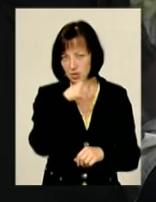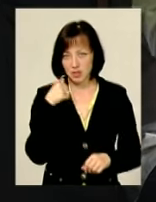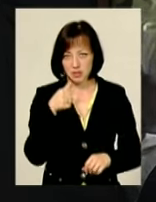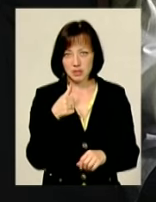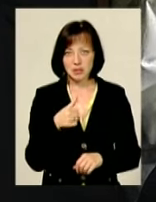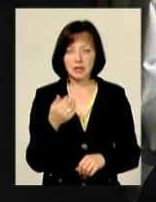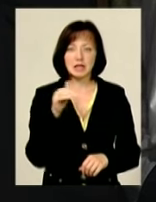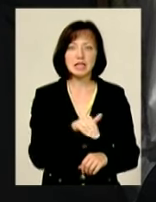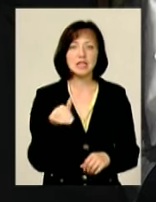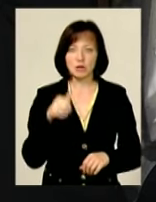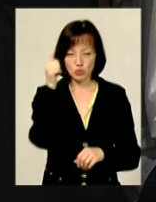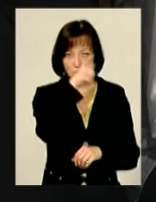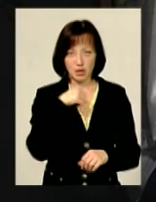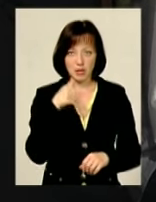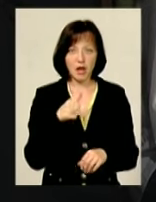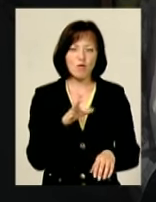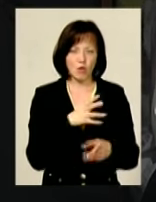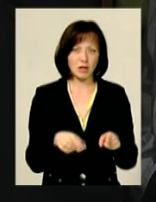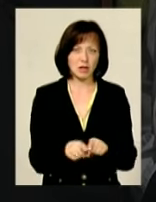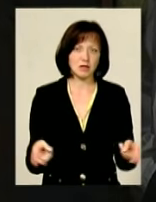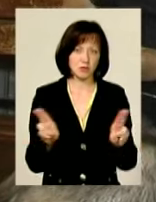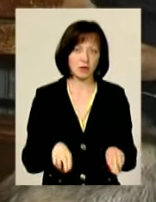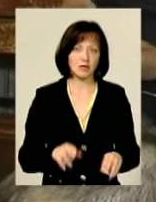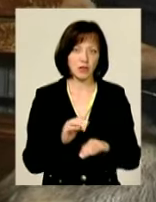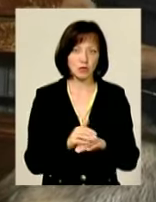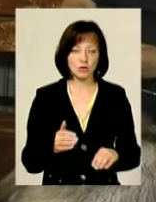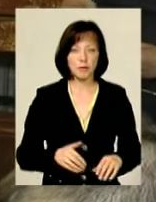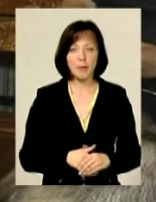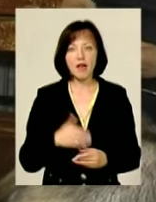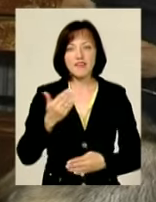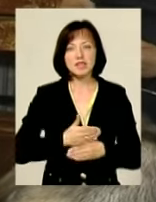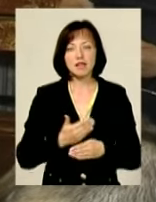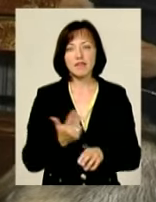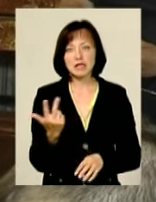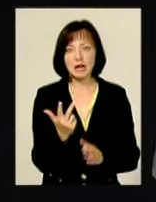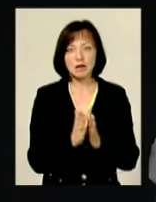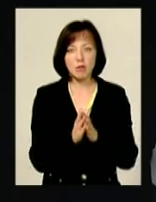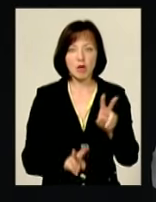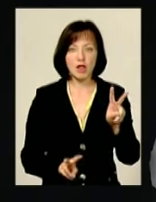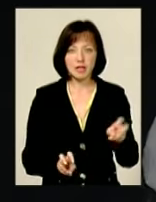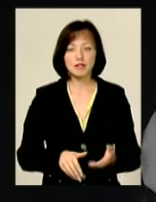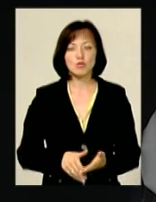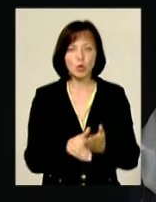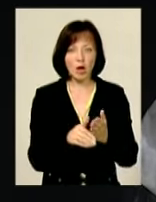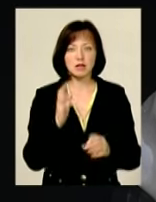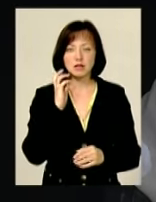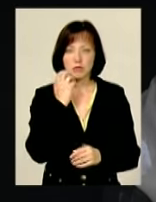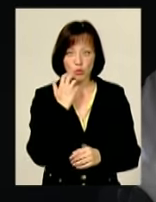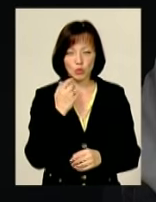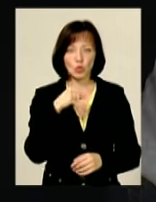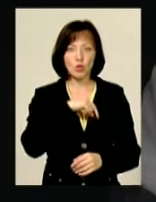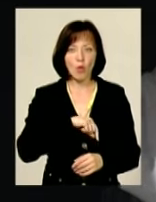Тисячу рівень Ми як були, так і зосталися язвичниками Вистава «Третя молитва» спонукає до серйозного,